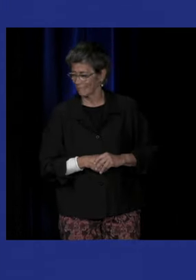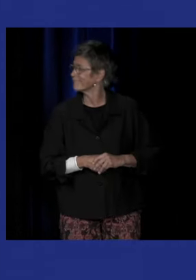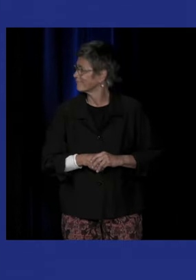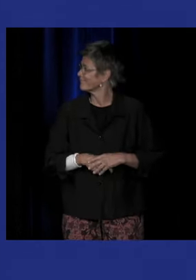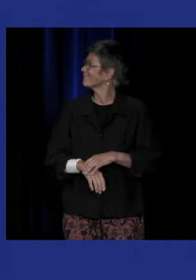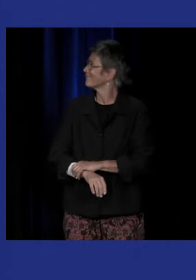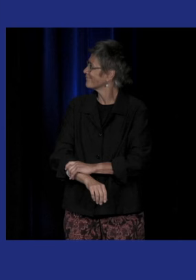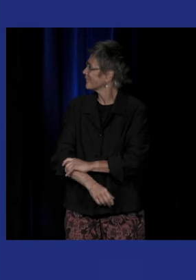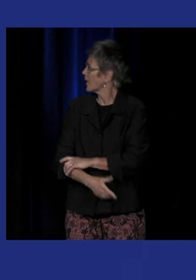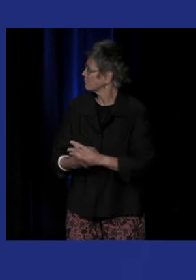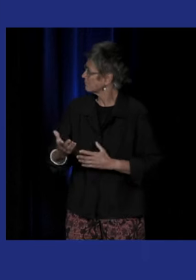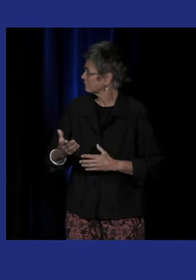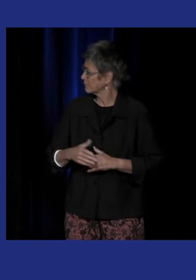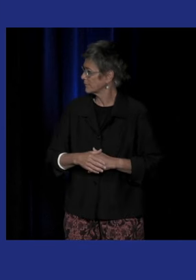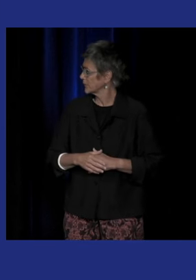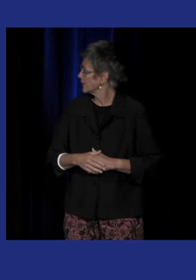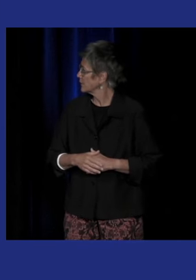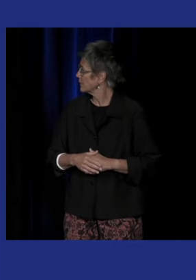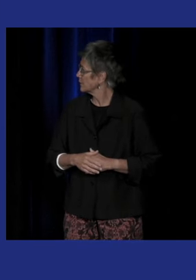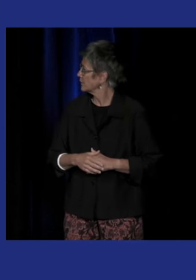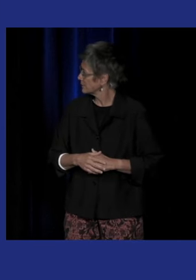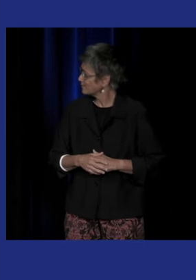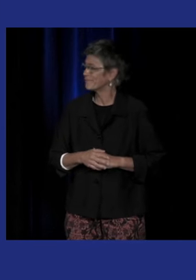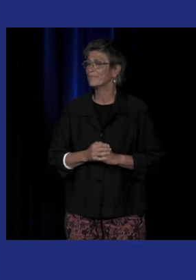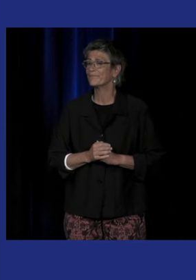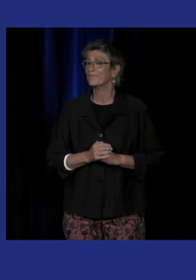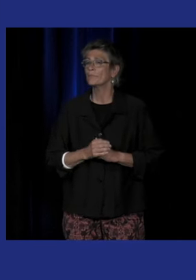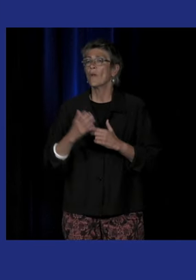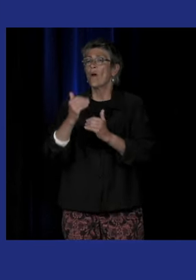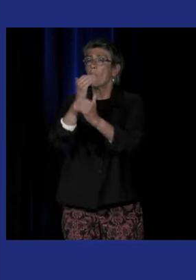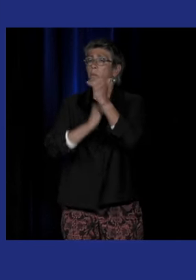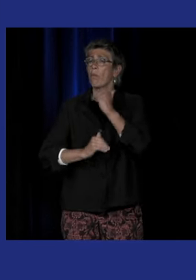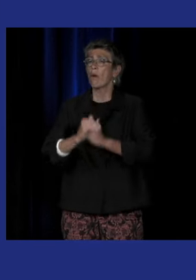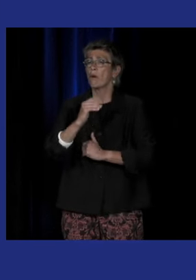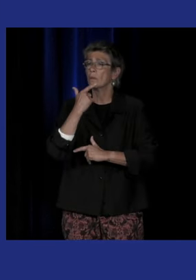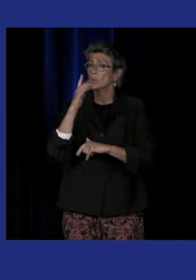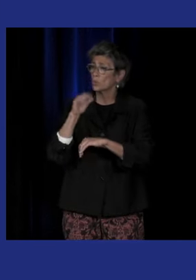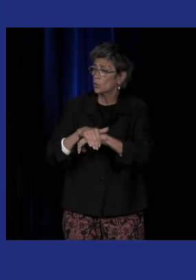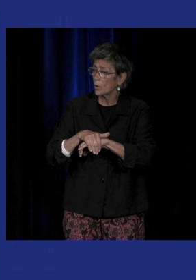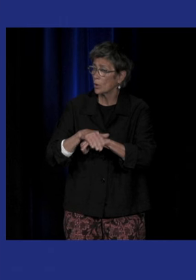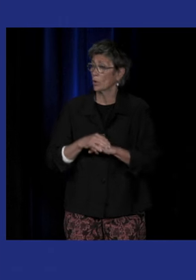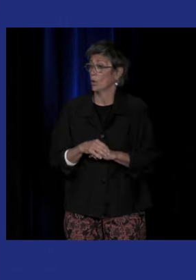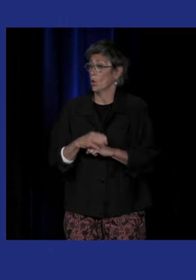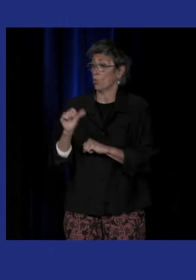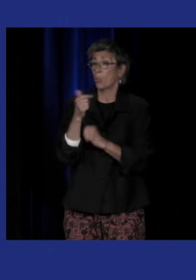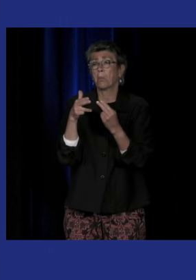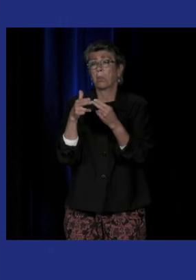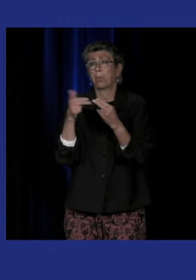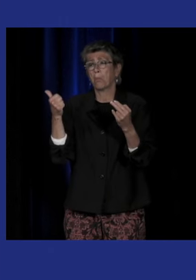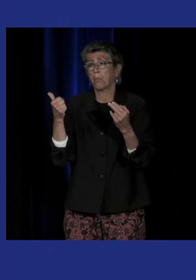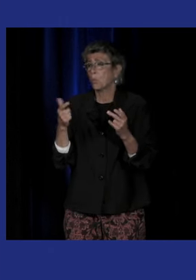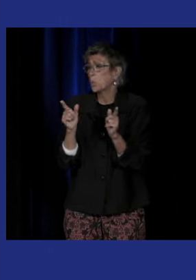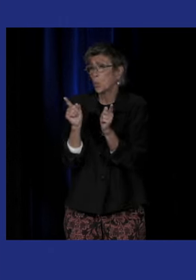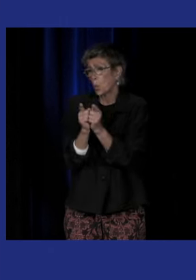Voilà. OK, très bien. Donc, le plan de notre présentation, je vais faire une petite